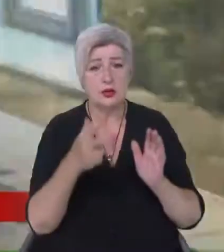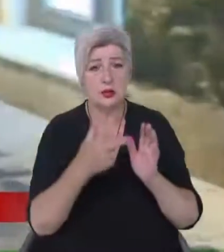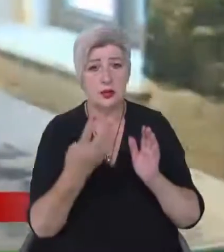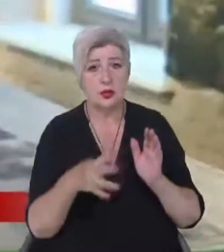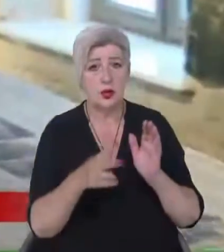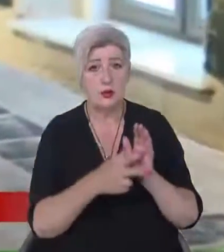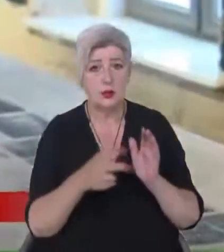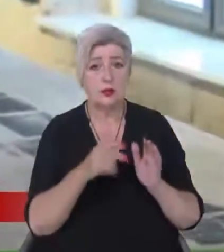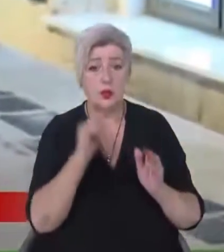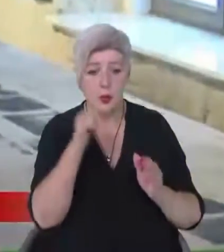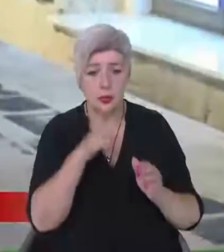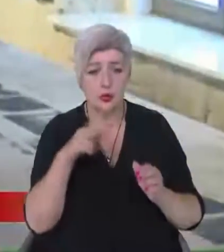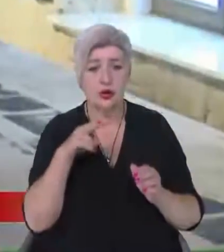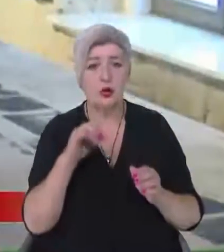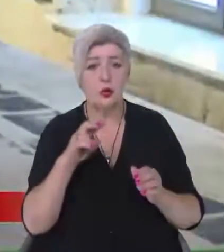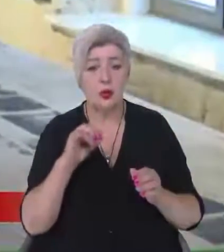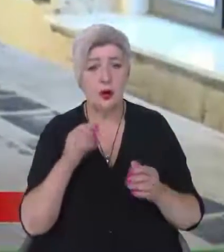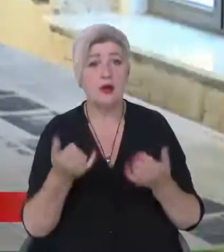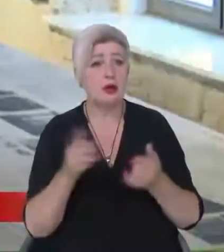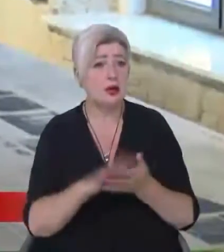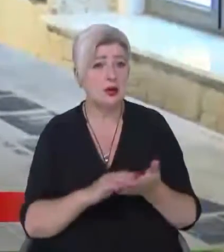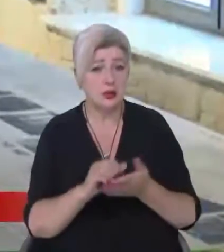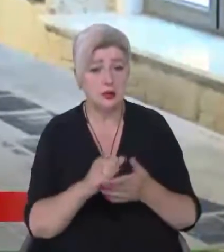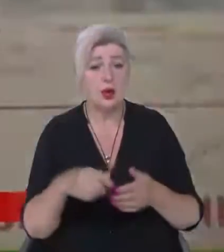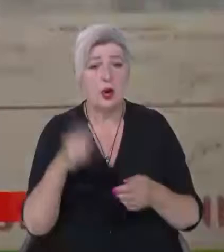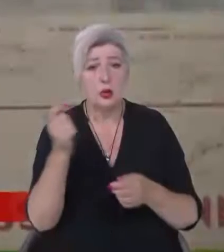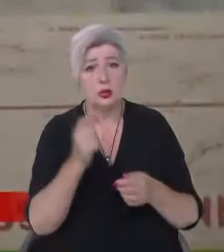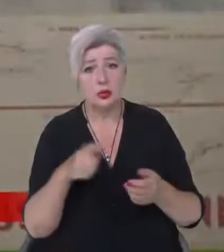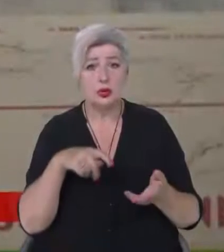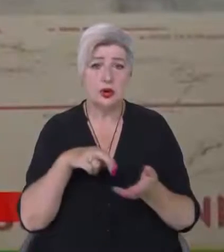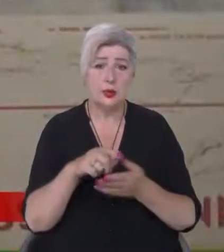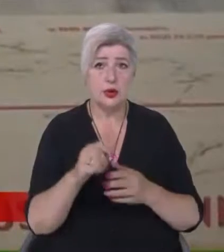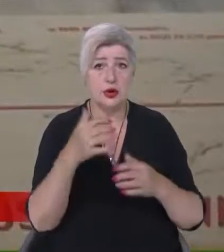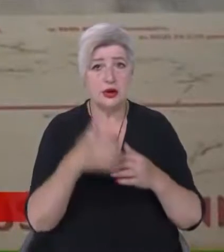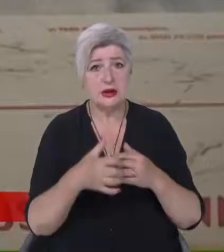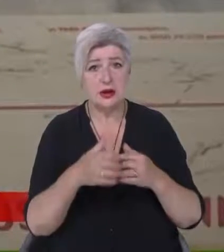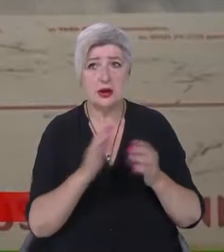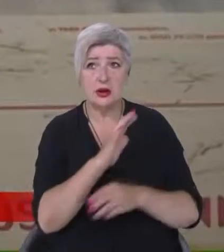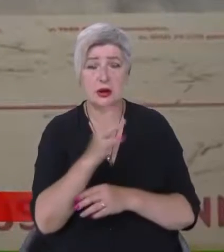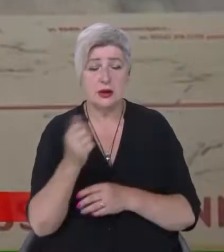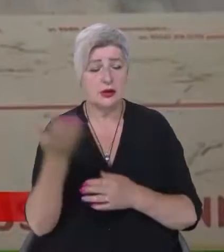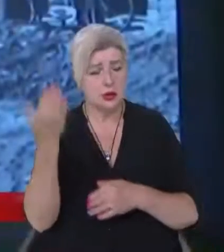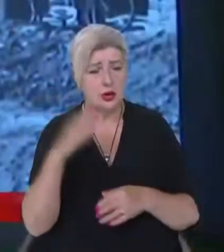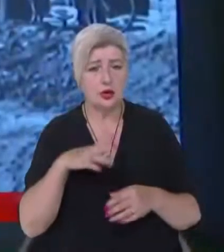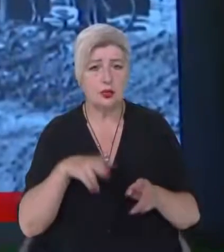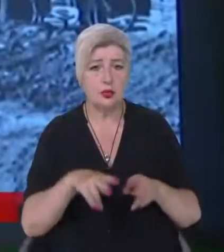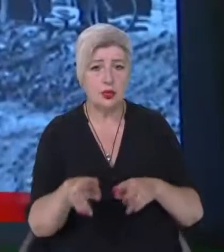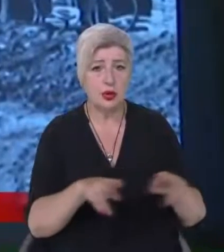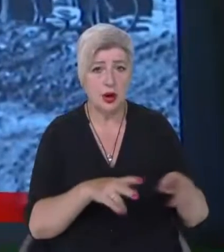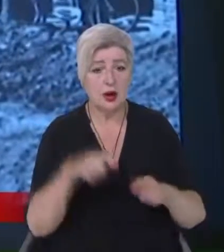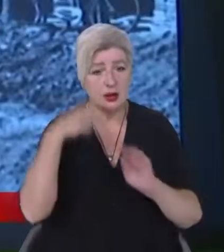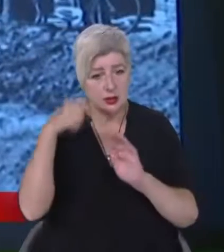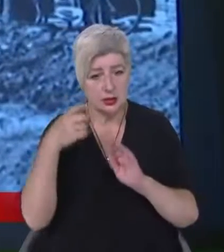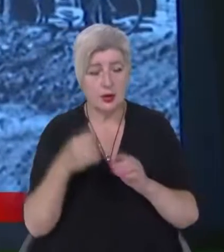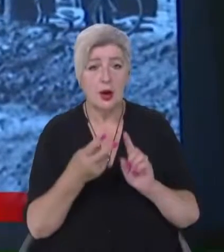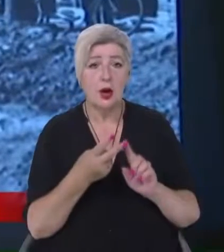Нині ж вона зруйнована. Художники пройшли серед лісу, де раніше були рейки, і зняли це на камеру. Другий проєкт назвали